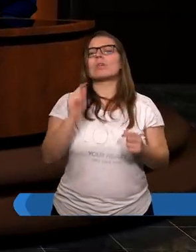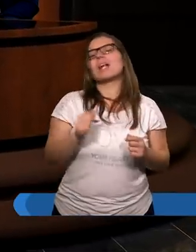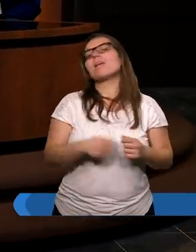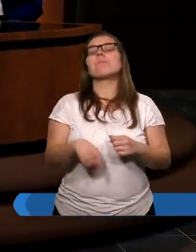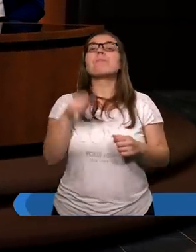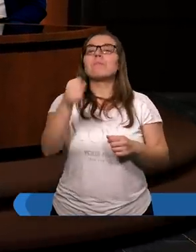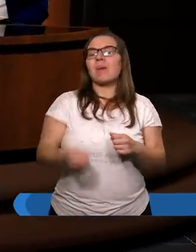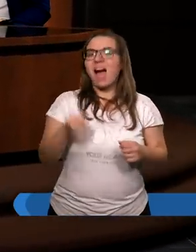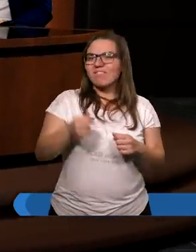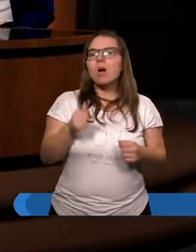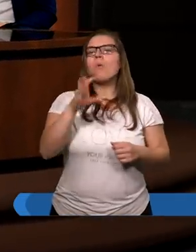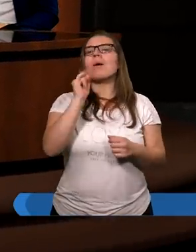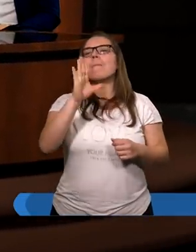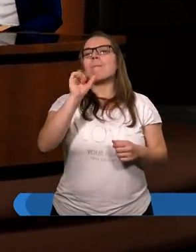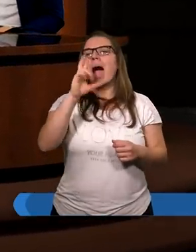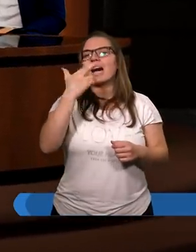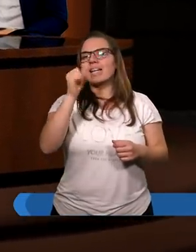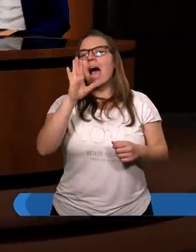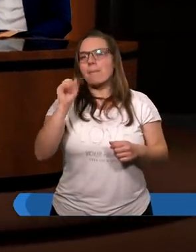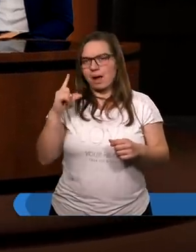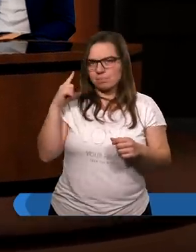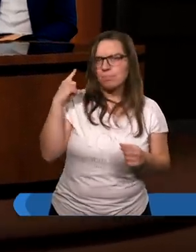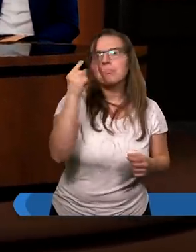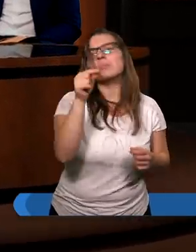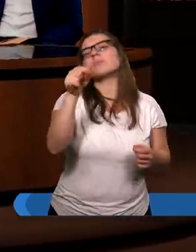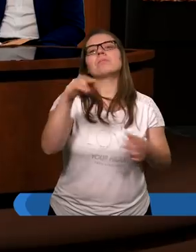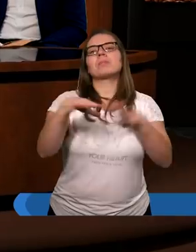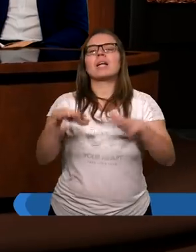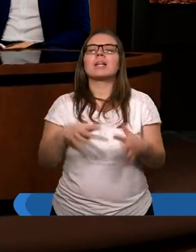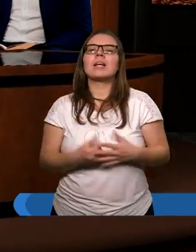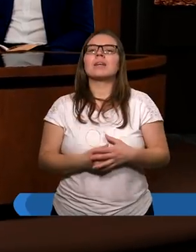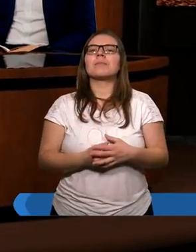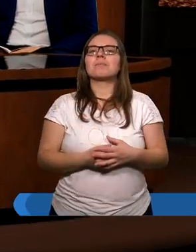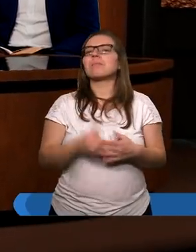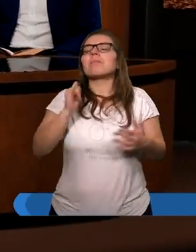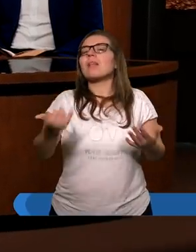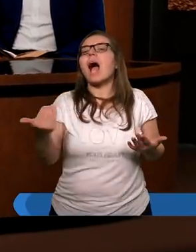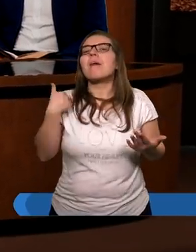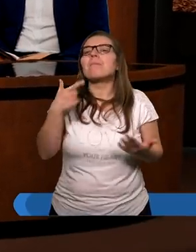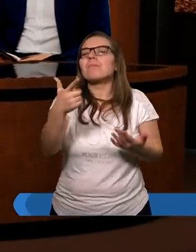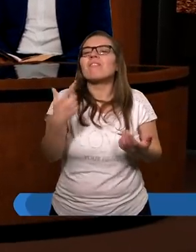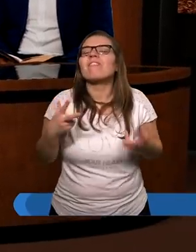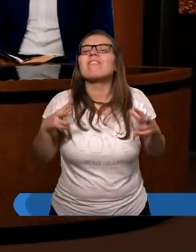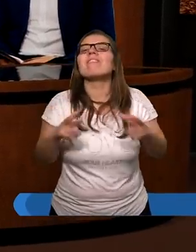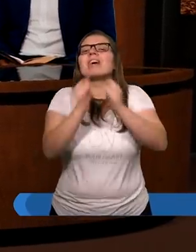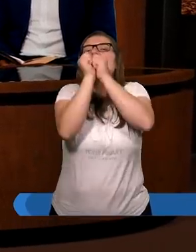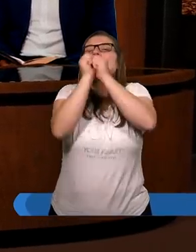Paweł z Barnabą poszedł tam i jaki był wynik,